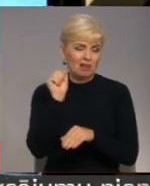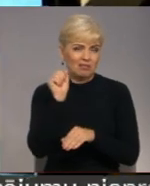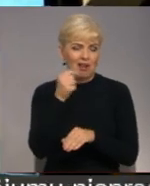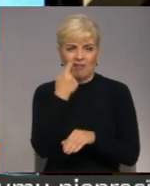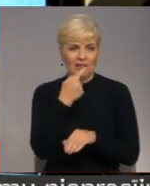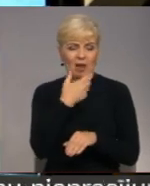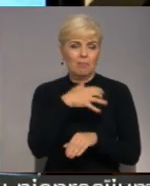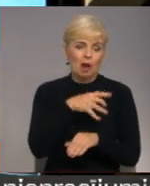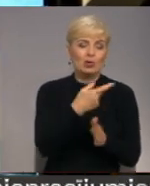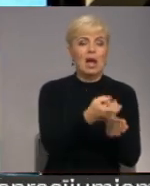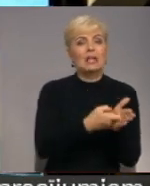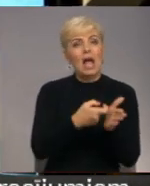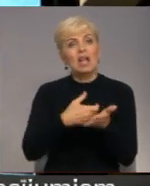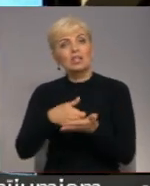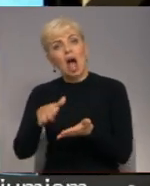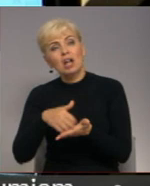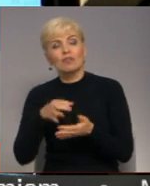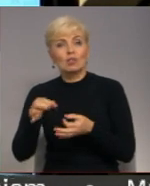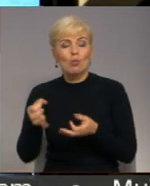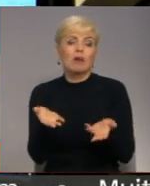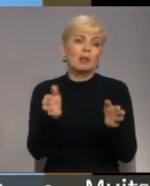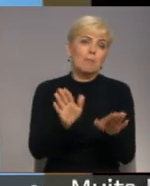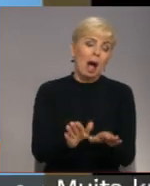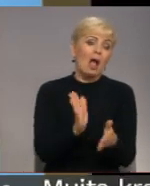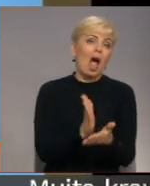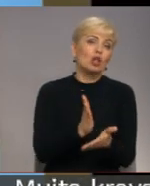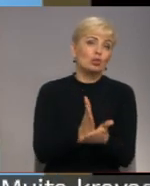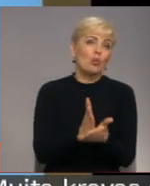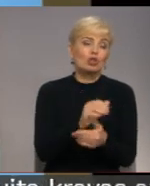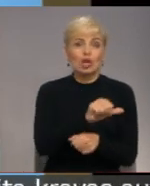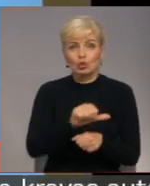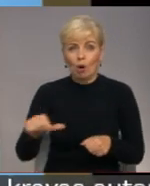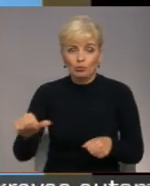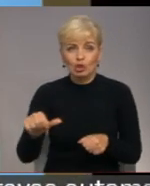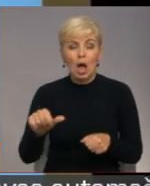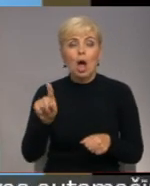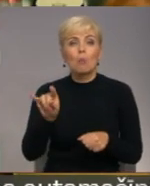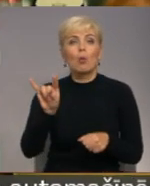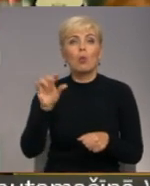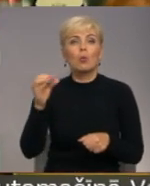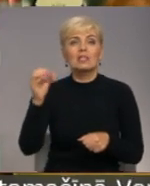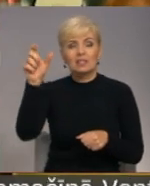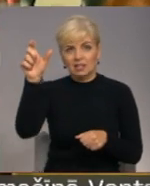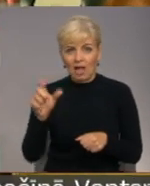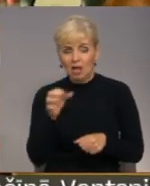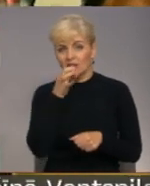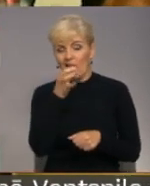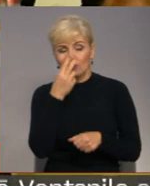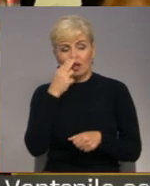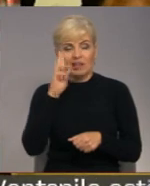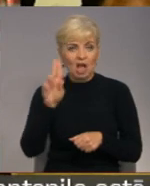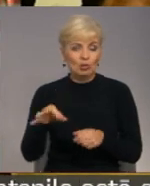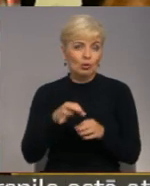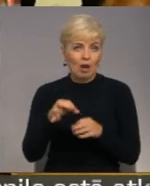Tā jāc vai kār savas novads varētu palikt savās esošās robežās, juri spūci uz svērā, ka neskatoties uz novada